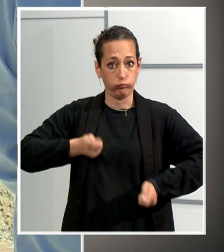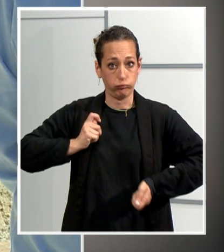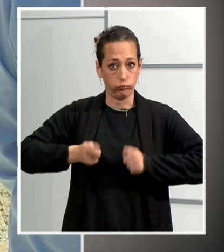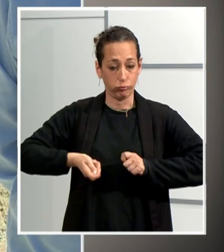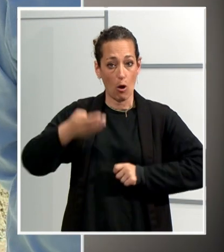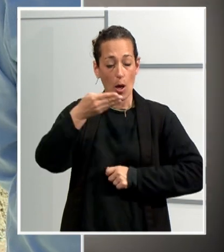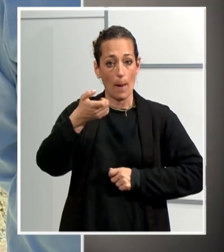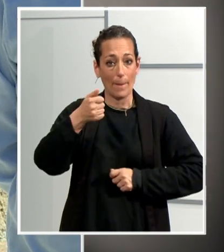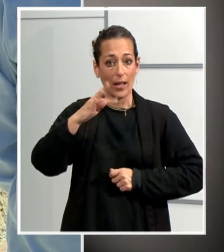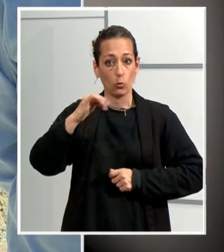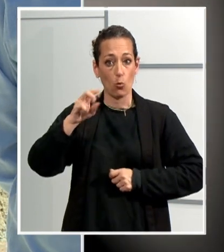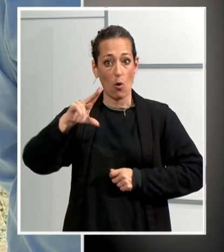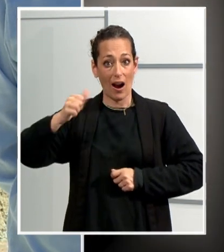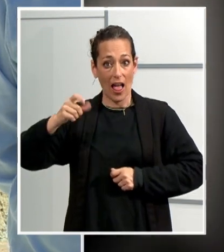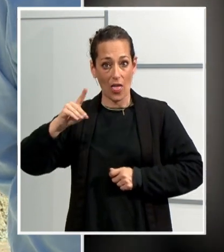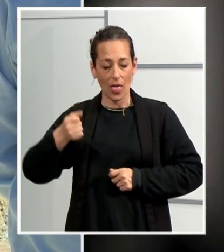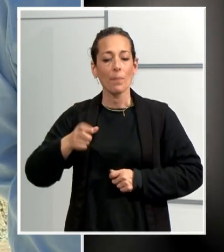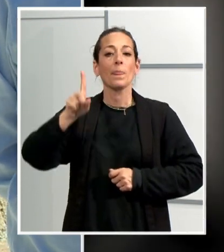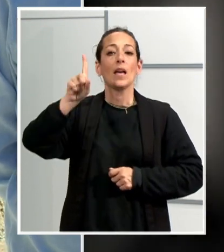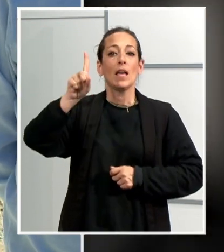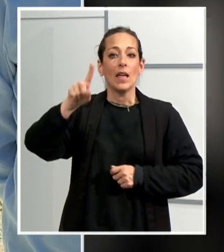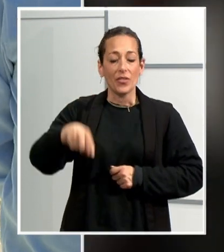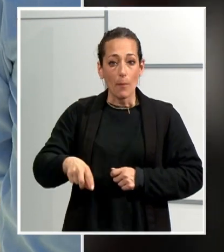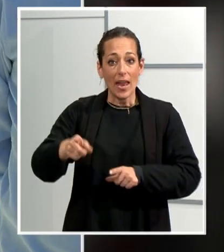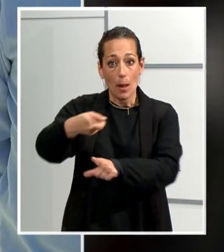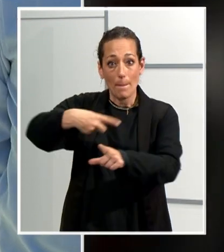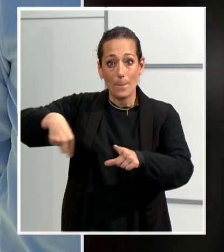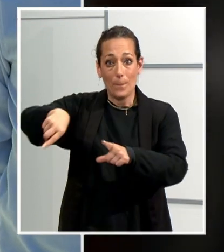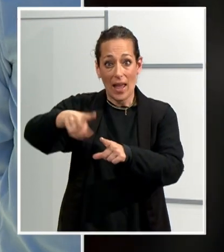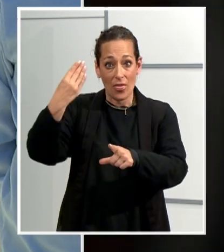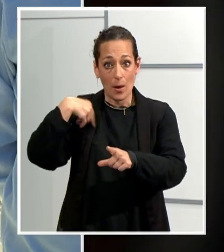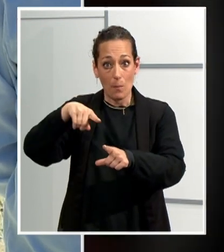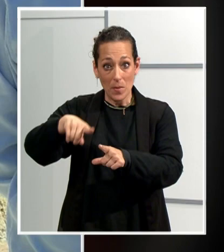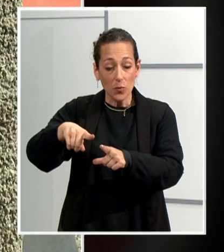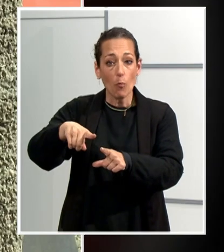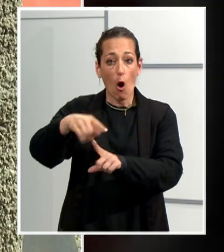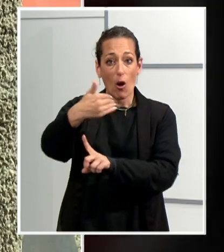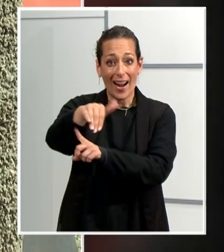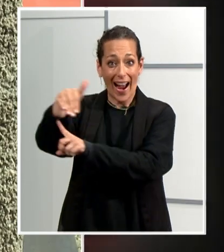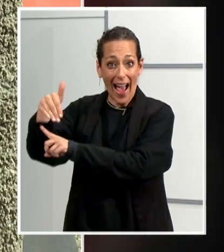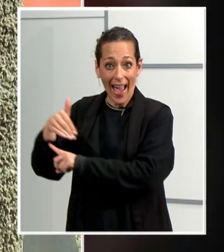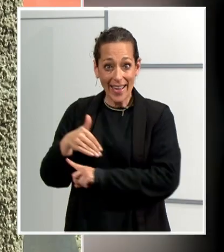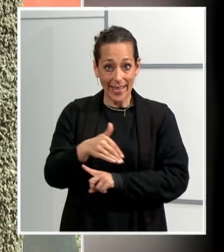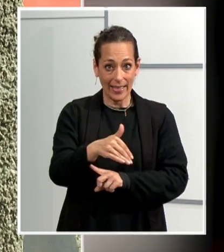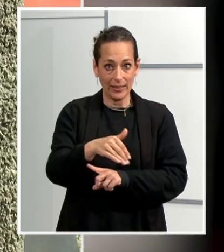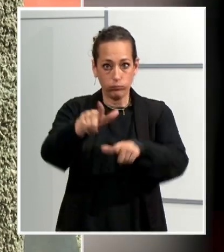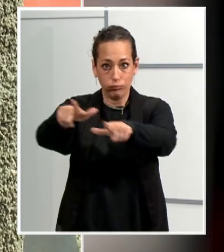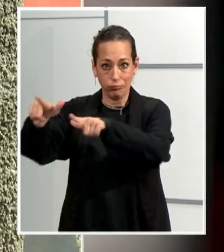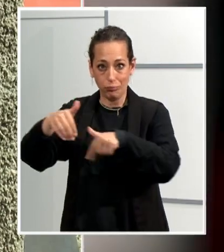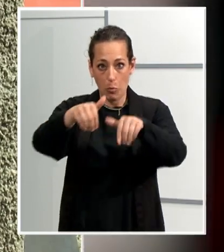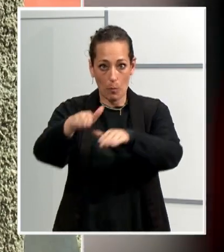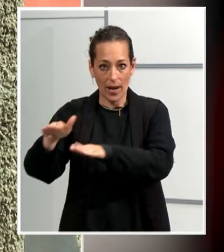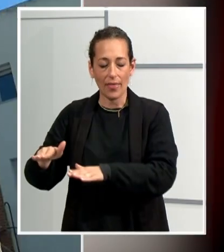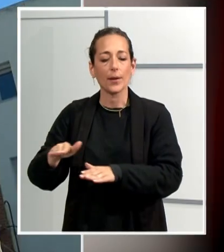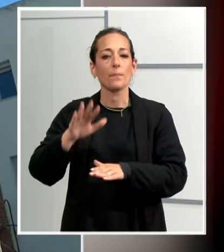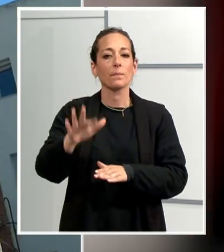la posada en marxa del mercat de la Fira de l'Oliva a la plaça de Can Anglada i carrers continguts. A més, des d'aquest divendres 12 d'abril i fins